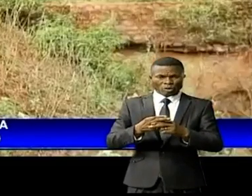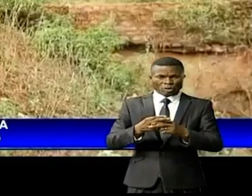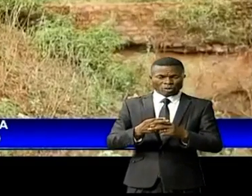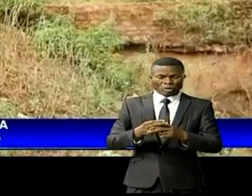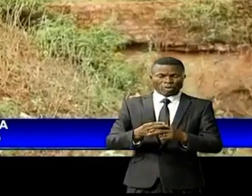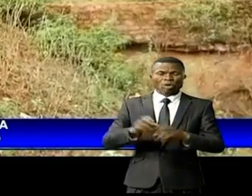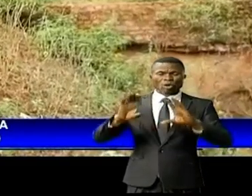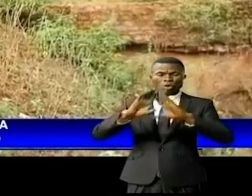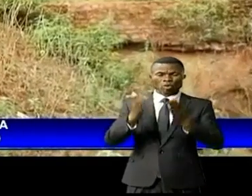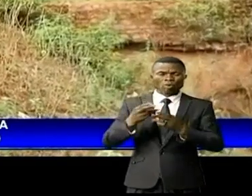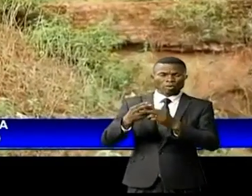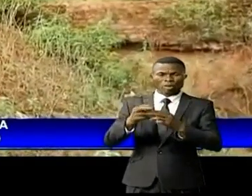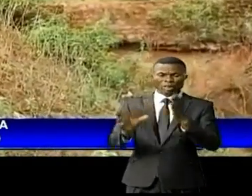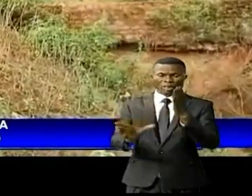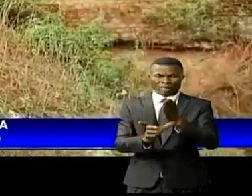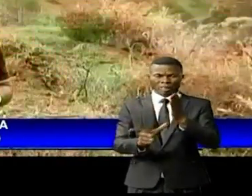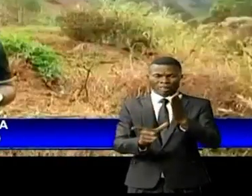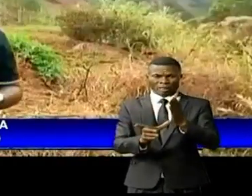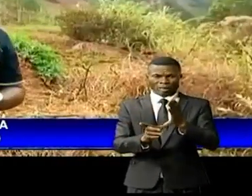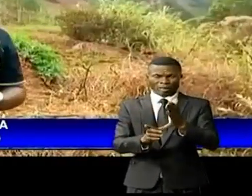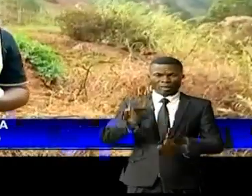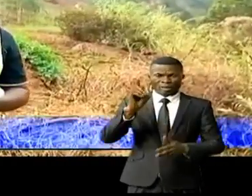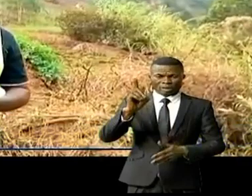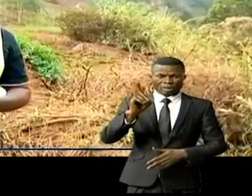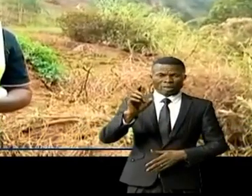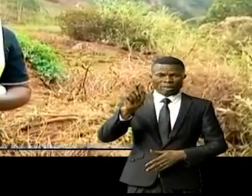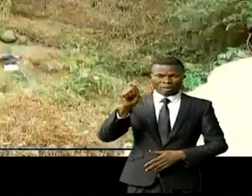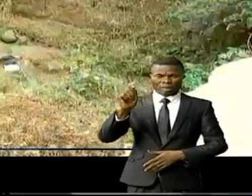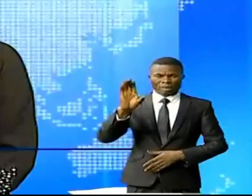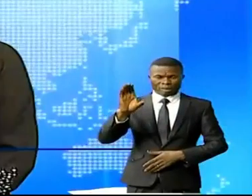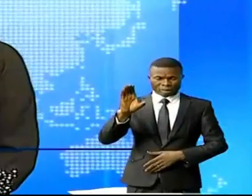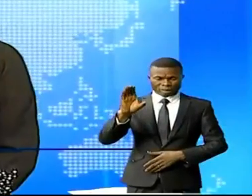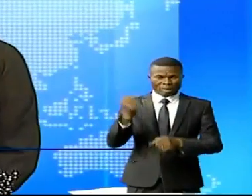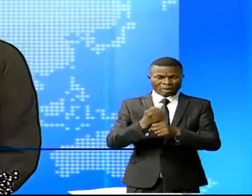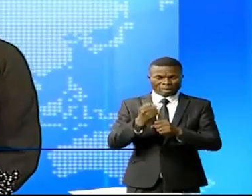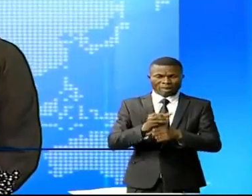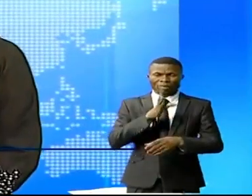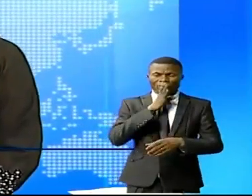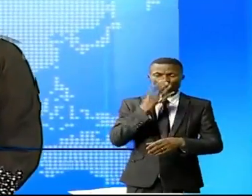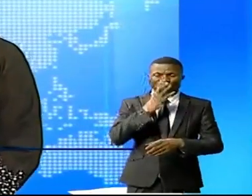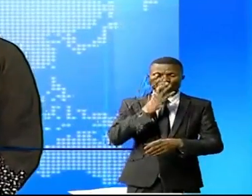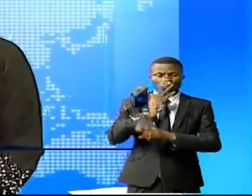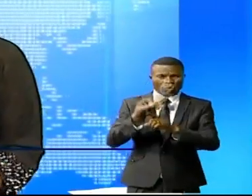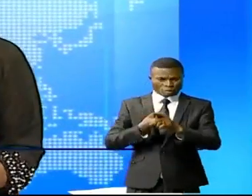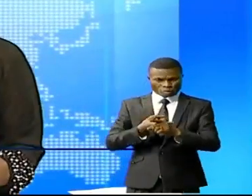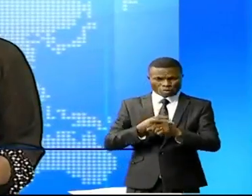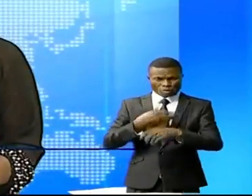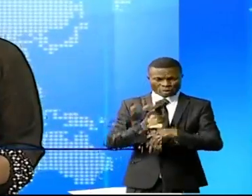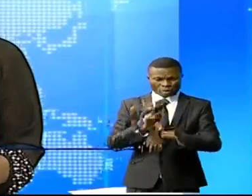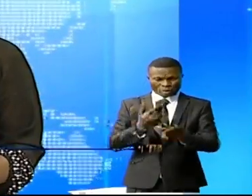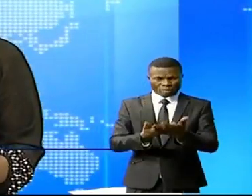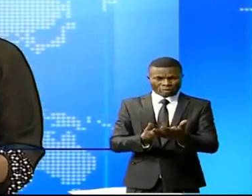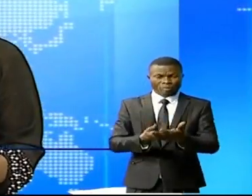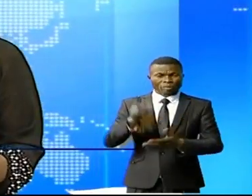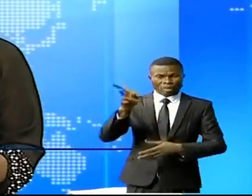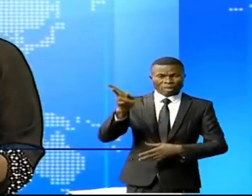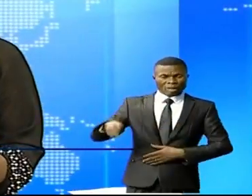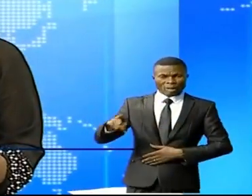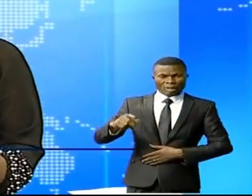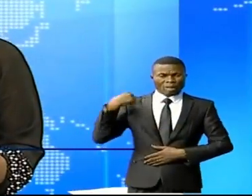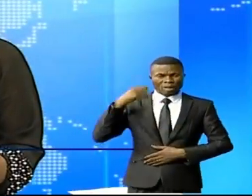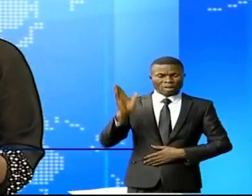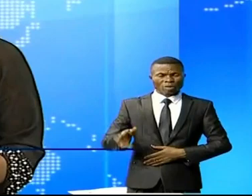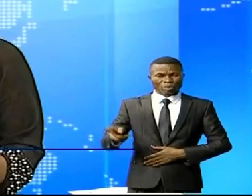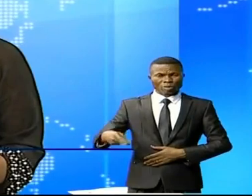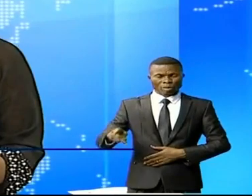contrôles du bureau technique des contrôles BTC et vont durer trois mois. Nous sommes toujours à l'intérieur du pays. Le gouverneur